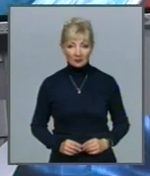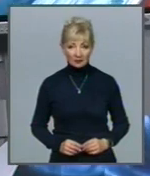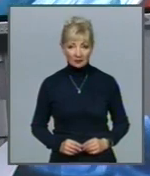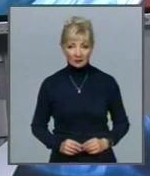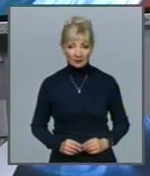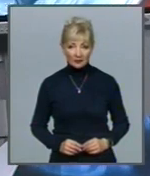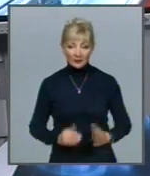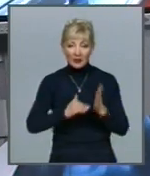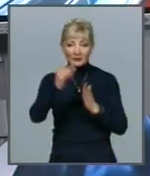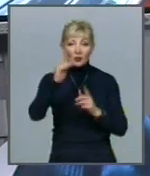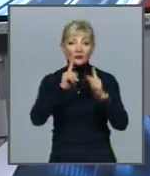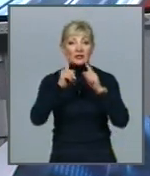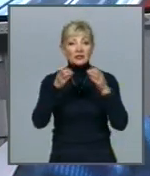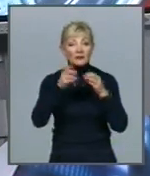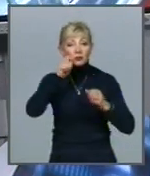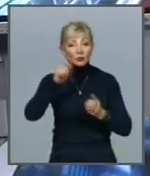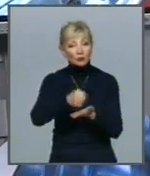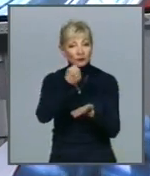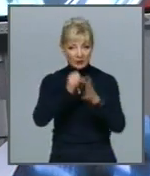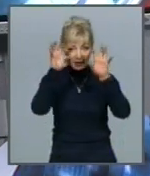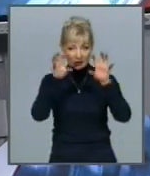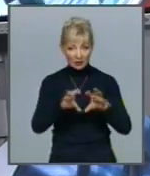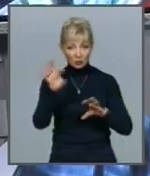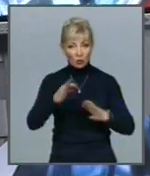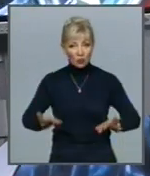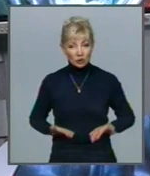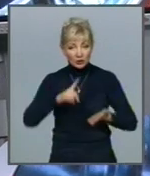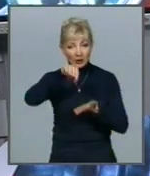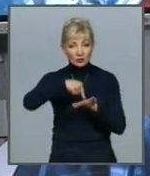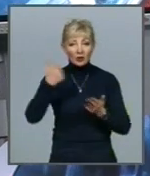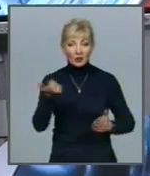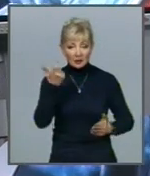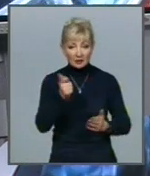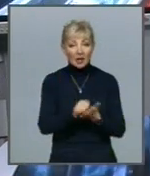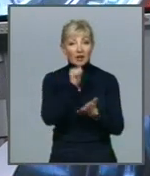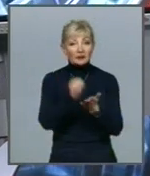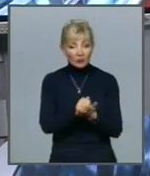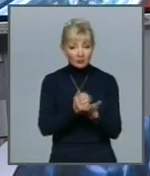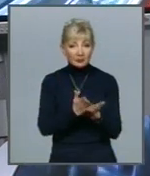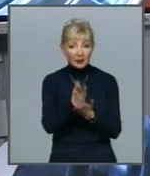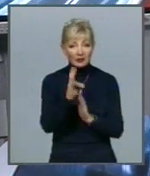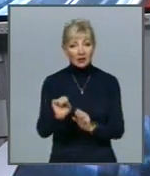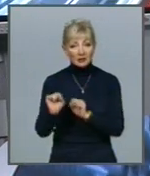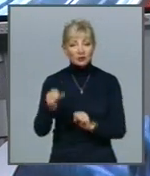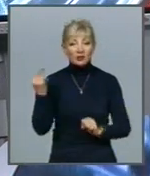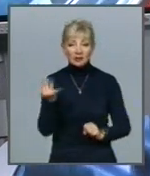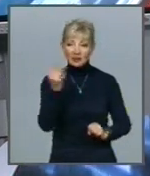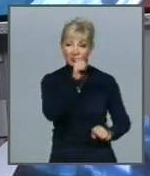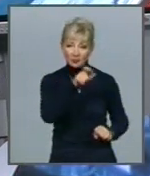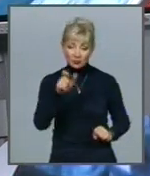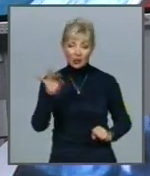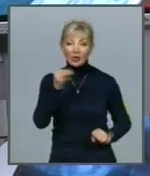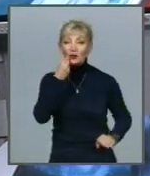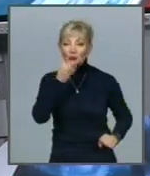Верховна Рада України ухвалила закон про житлово-комунальне господарство Документ спрямований на захист інтересів споживачів і